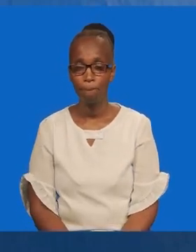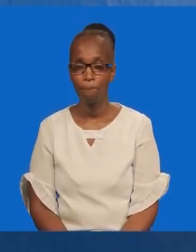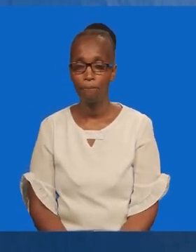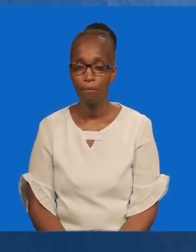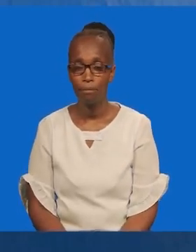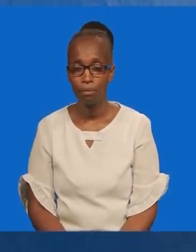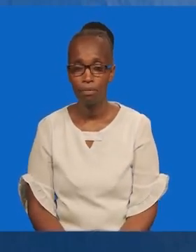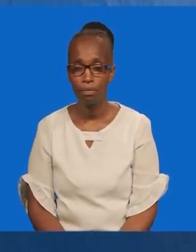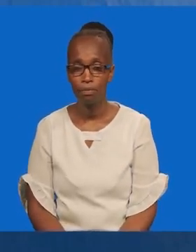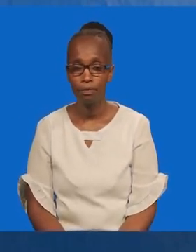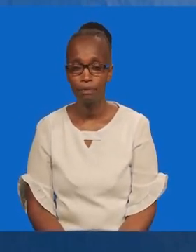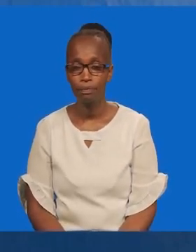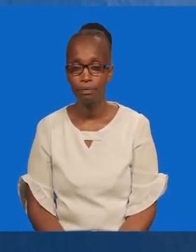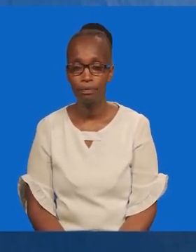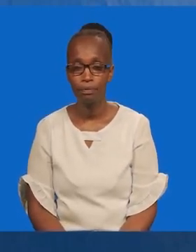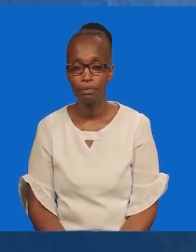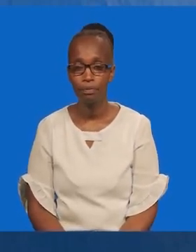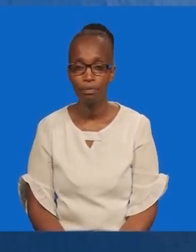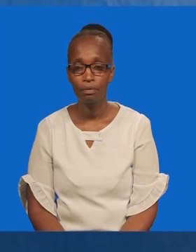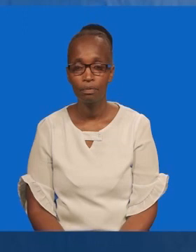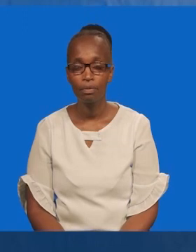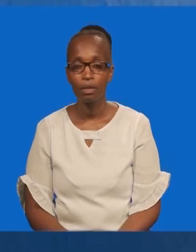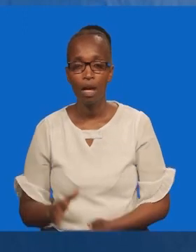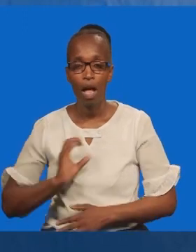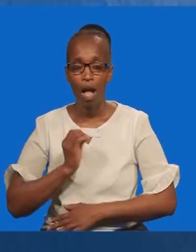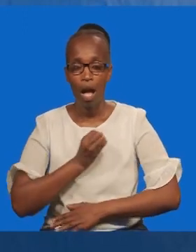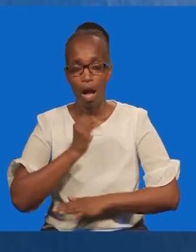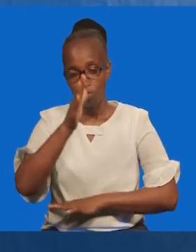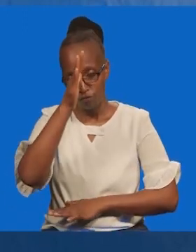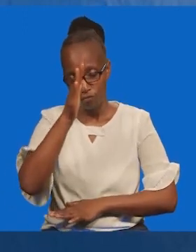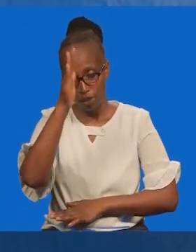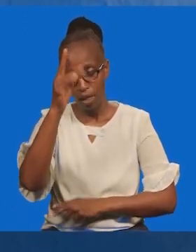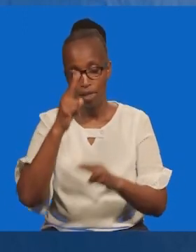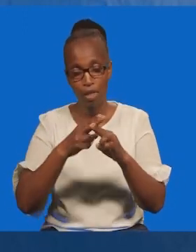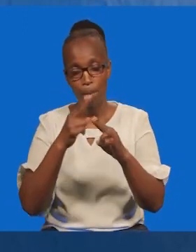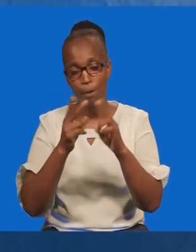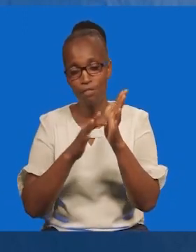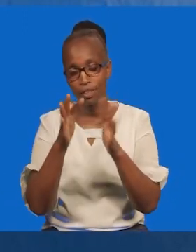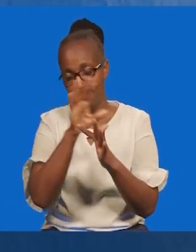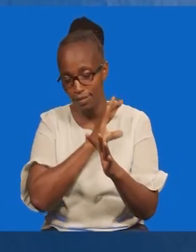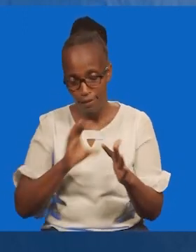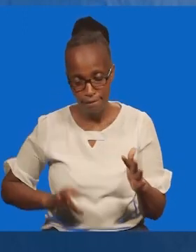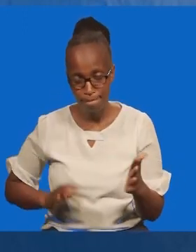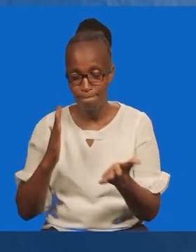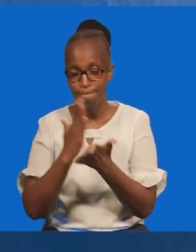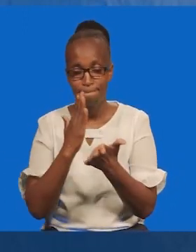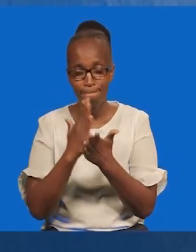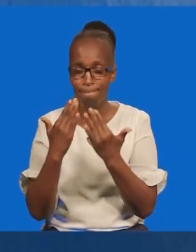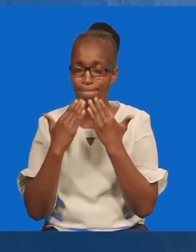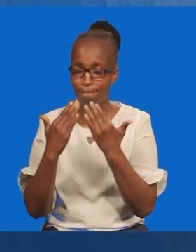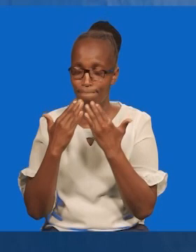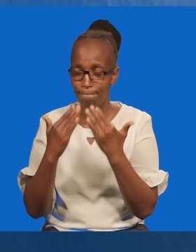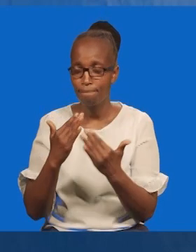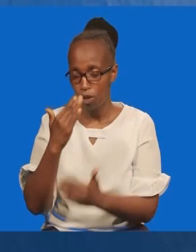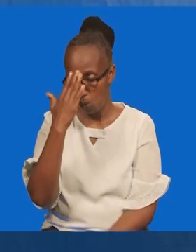libariki nolake. Amina. Tukapate kuomba. Baba karikanchina la Yesu Kristo. Nina